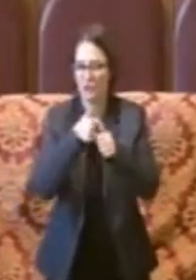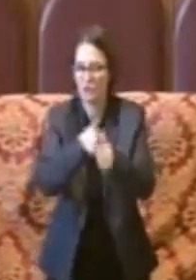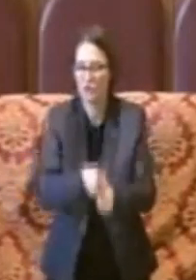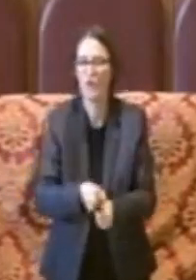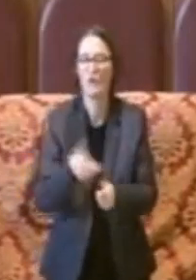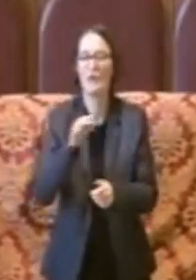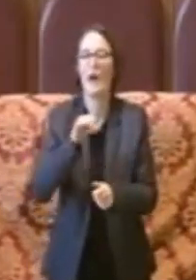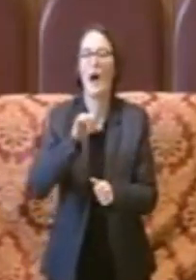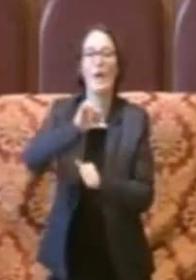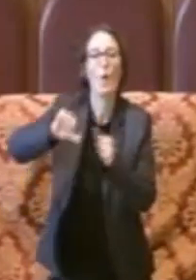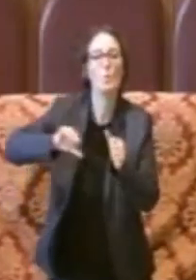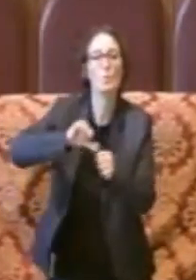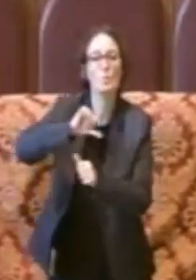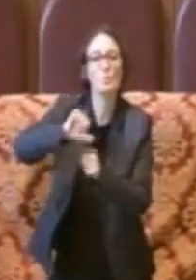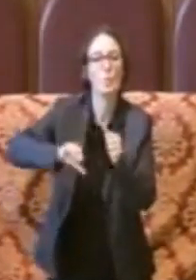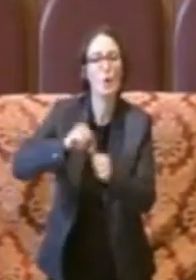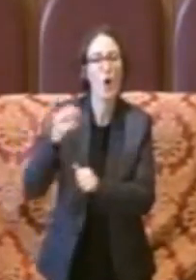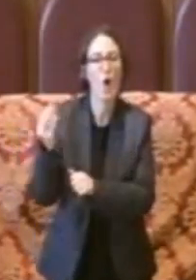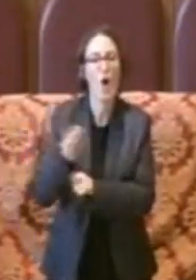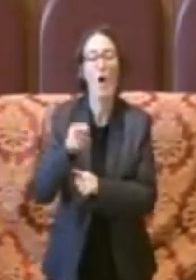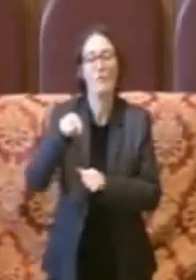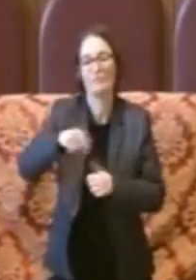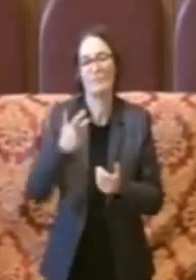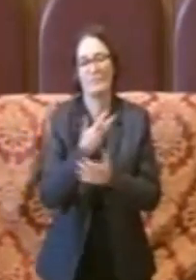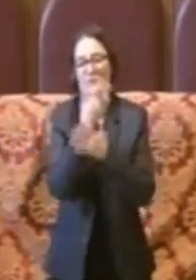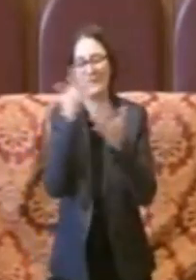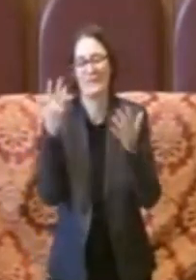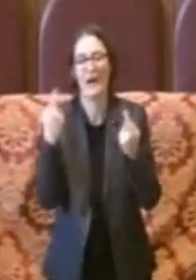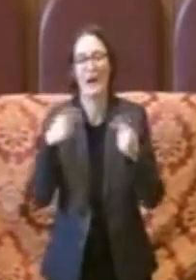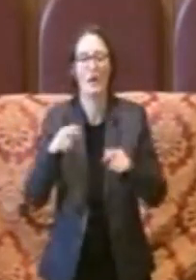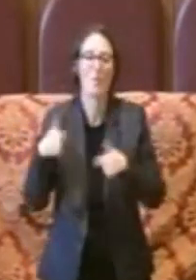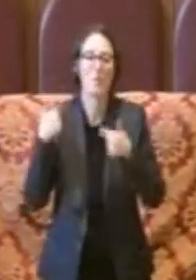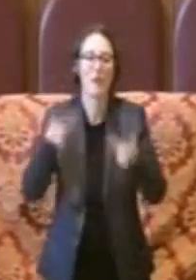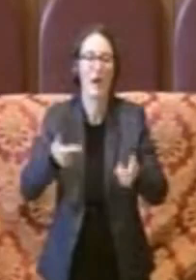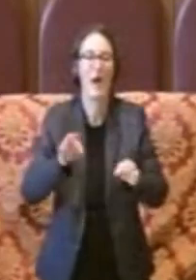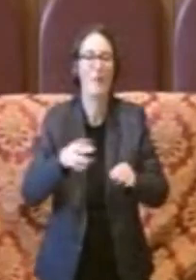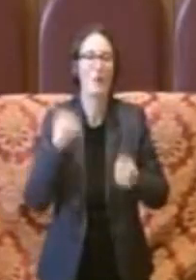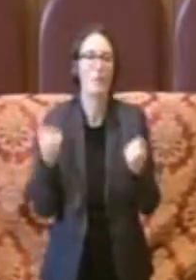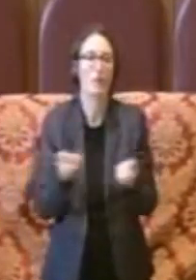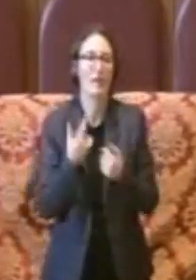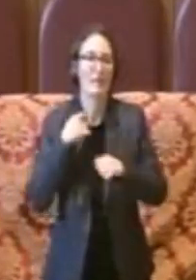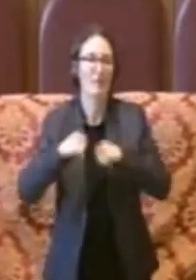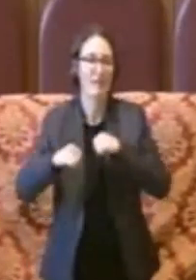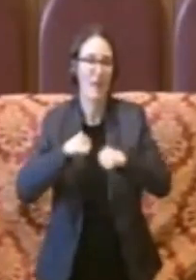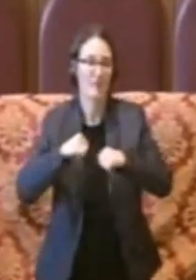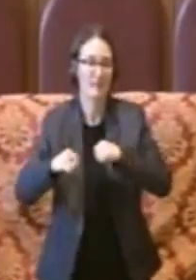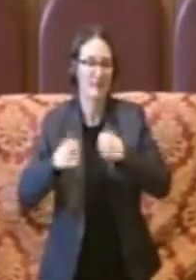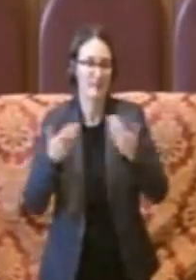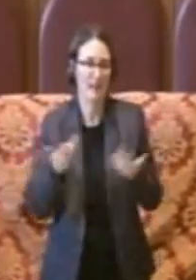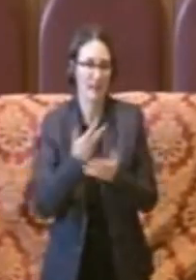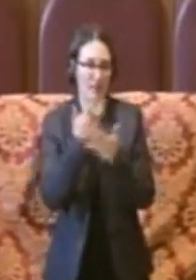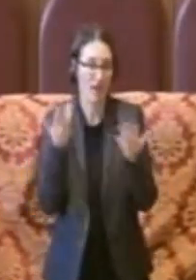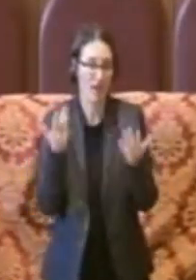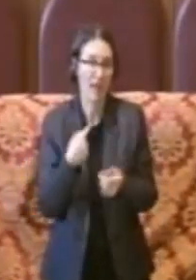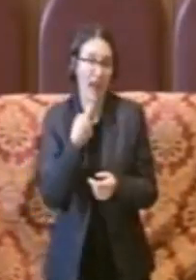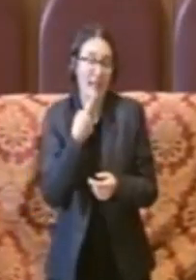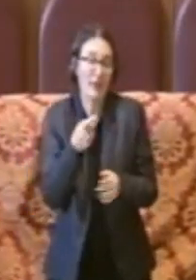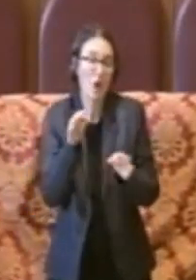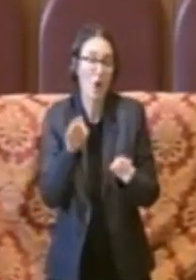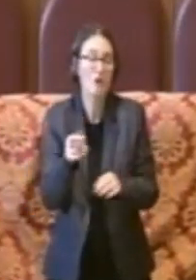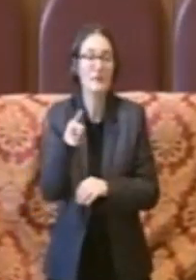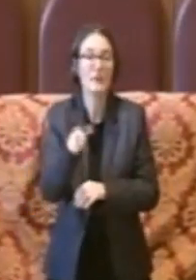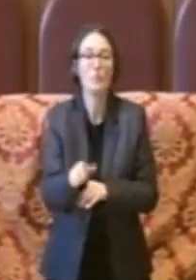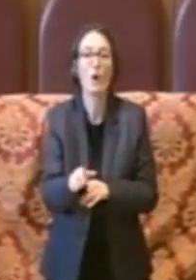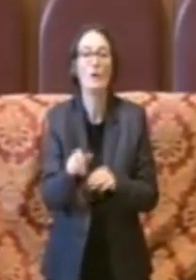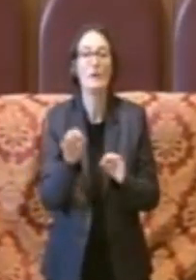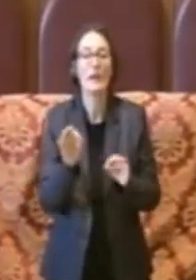ne ricade questo elemento sull'attività amministrativa dell'ente. Perché dico questo? Perché è evidente che